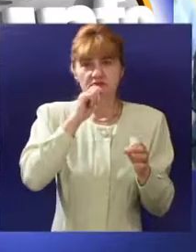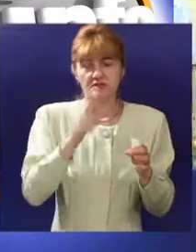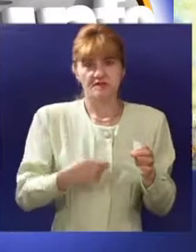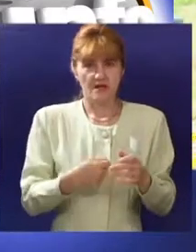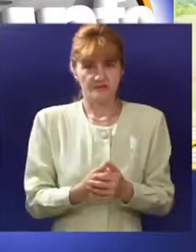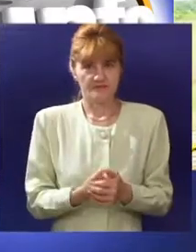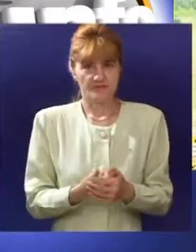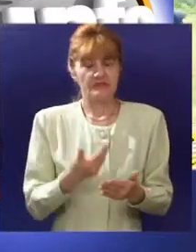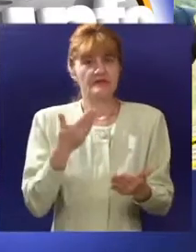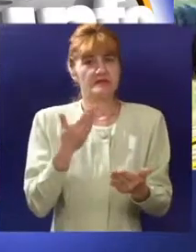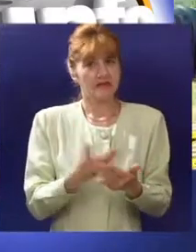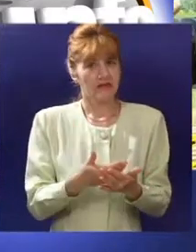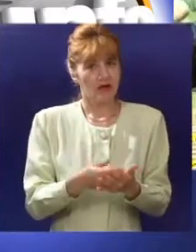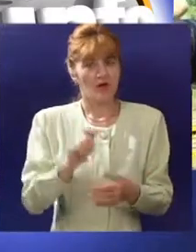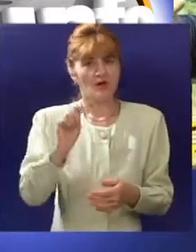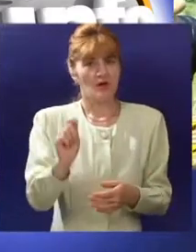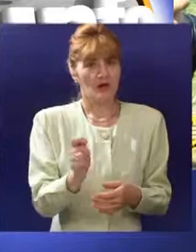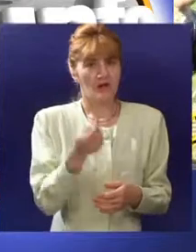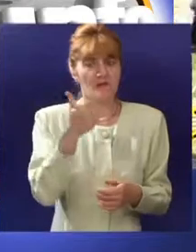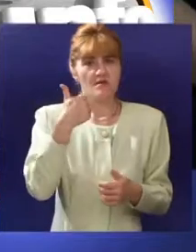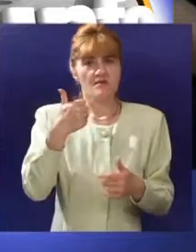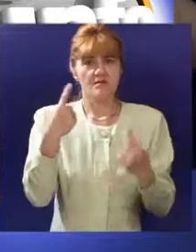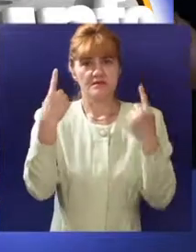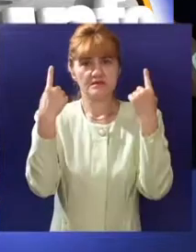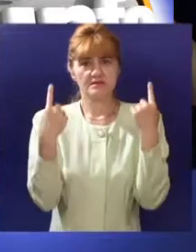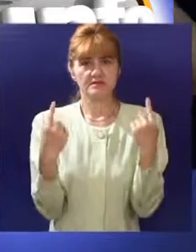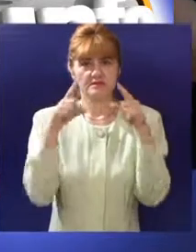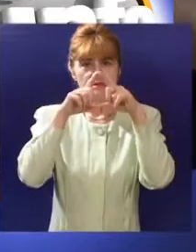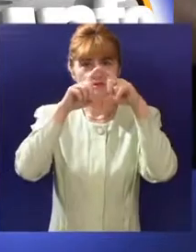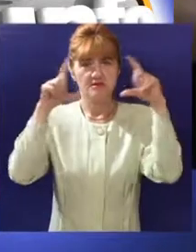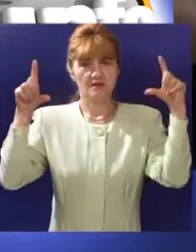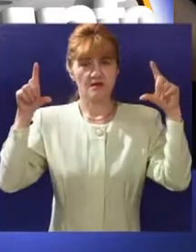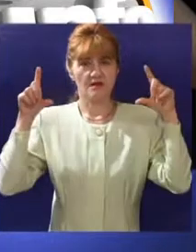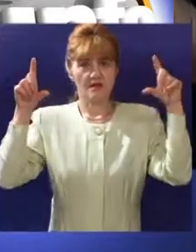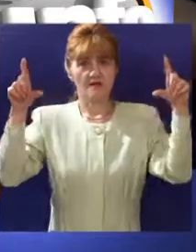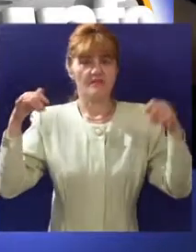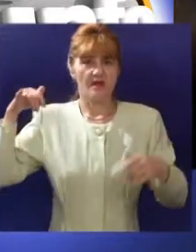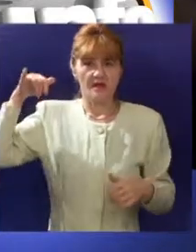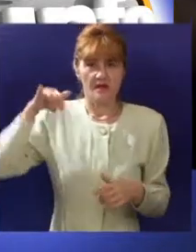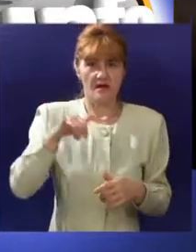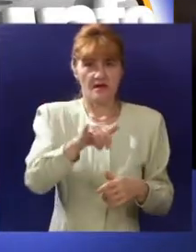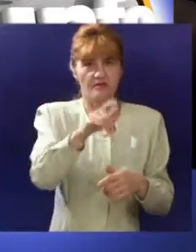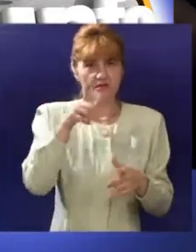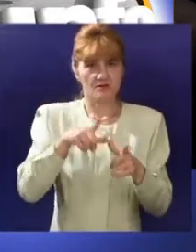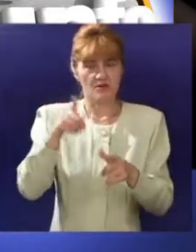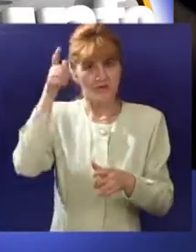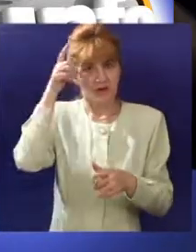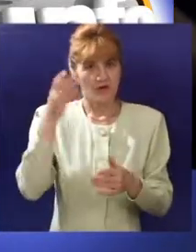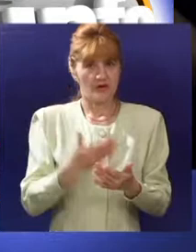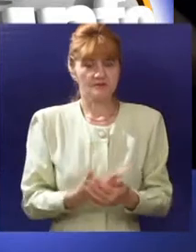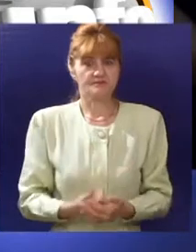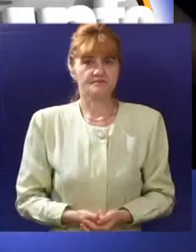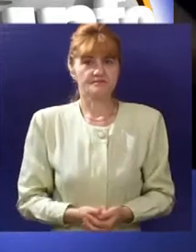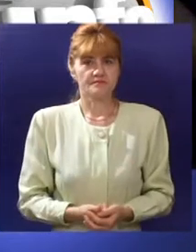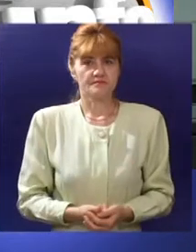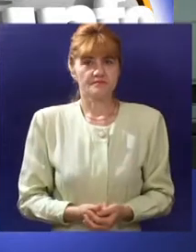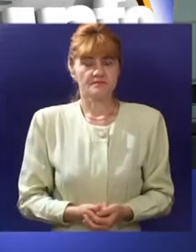nelegalne trgovine. Pored toga, nabavljen je i jedan stabilni koji će biti postavljen na aerodromu Nikola Tesla. A što